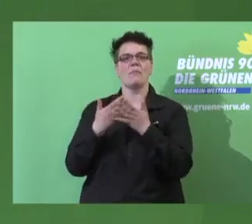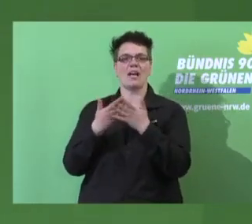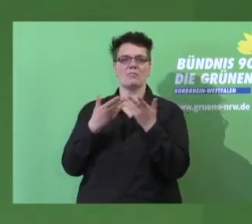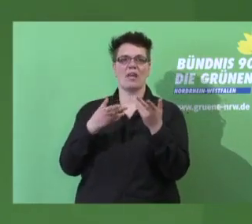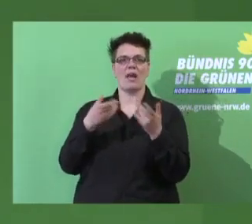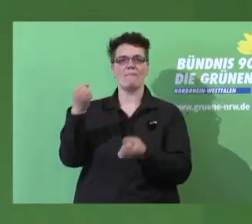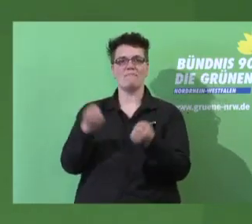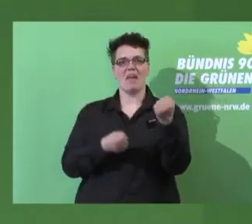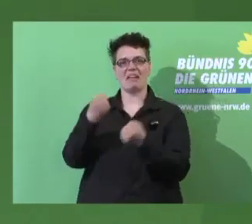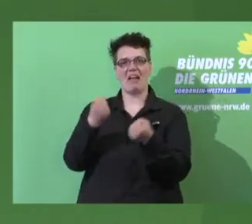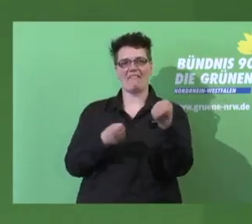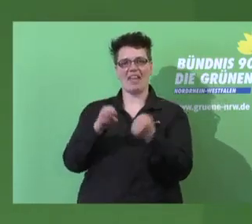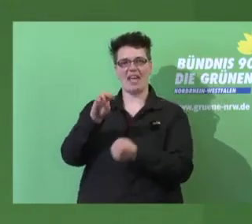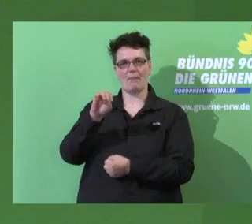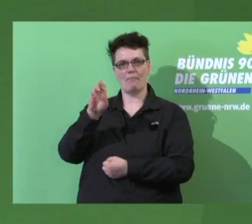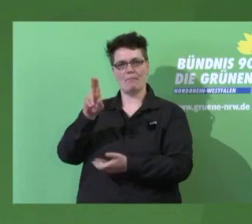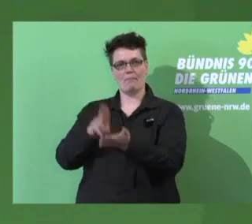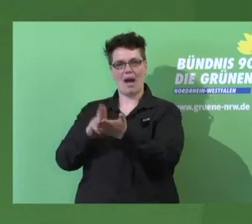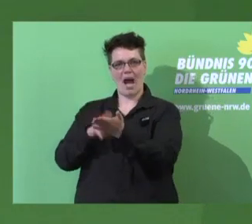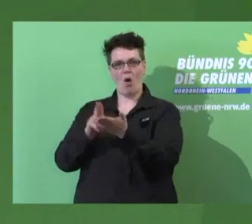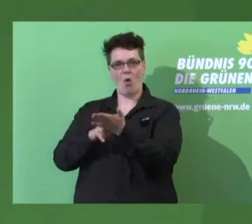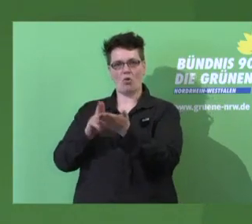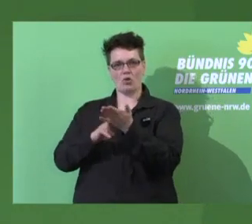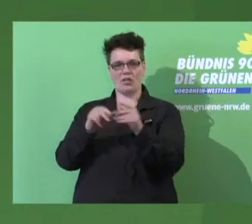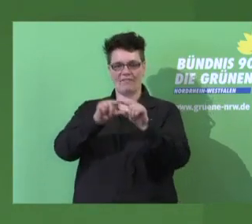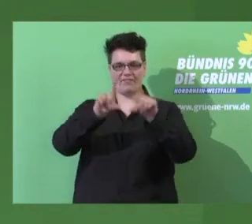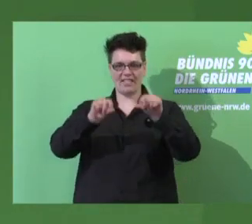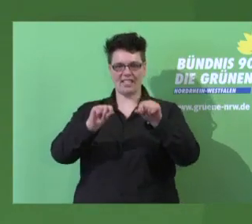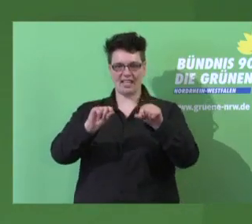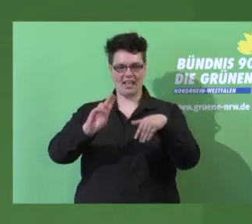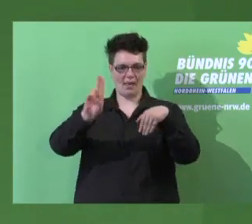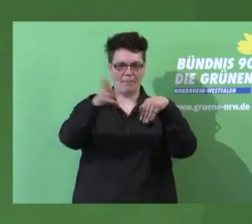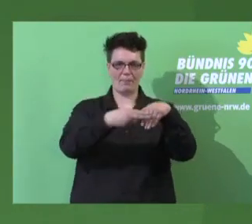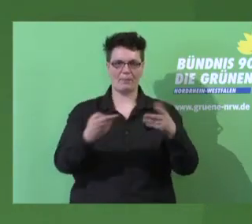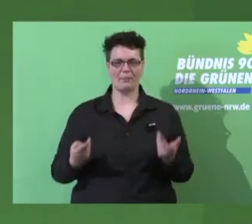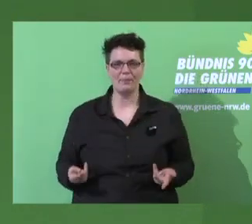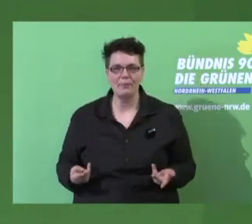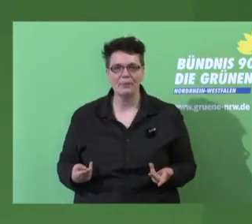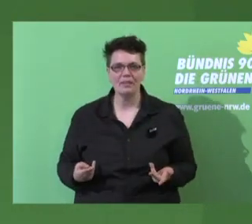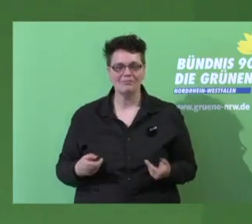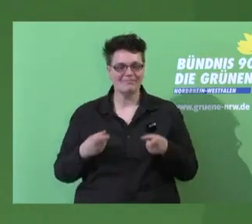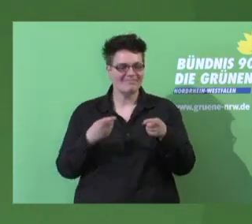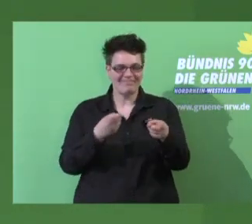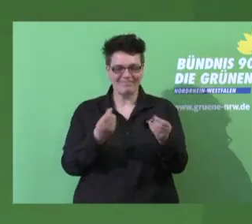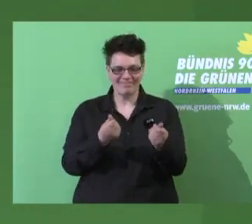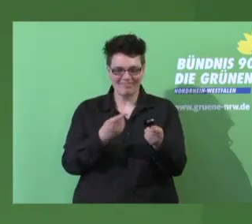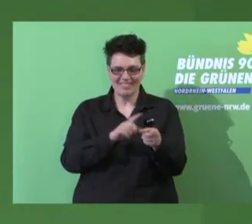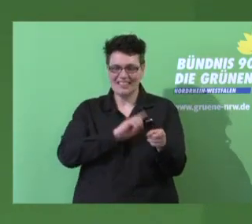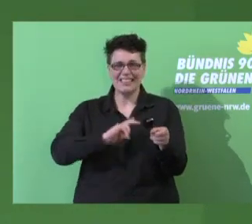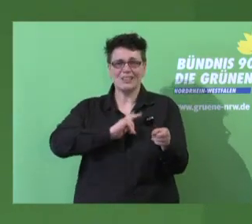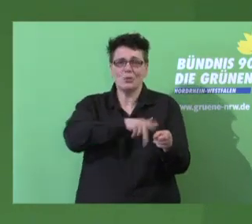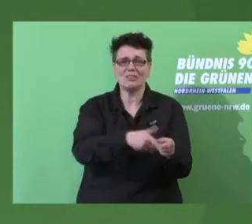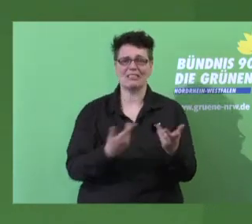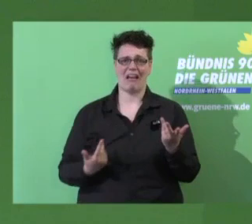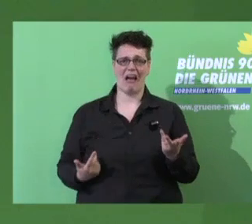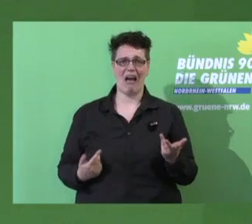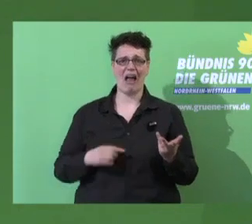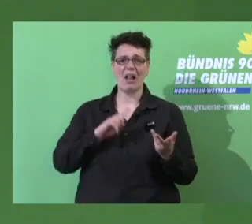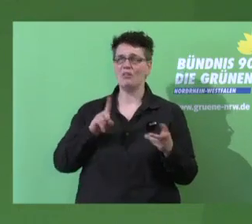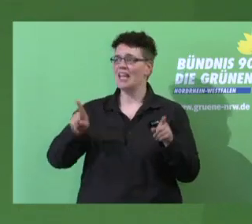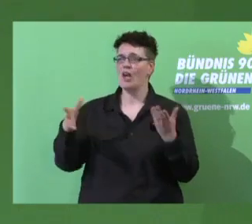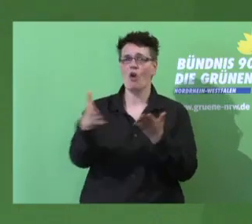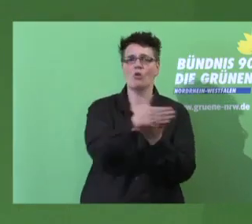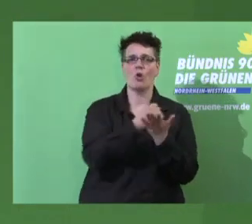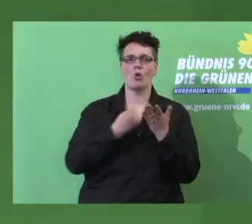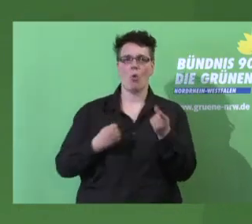sie Pendler belastet. Das ist Blödsinn. Sondern weil sie unsozial ist, Pkw-Maut. Weil sie unökologisch wird, die Pkw-Maut. Jede